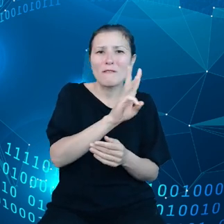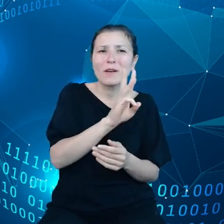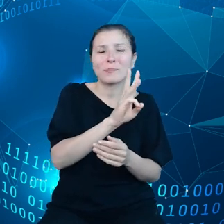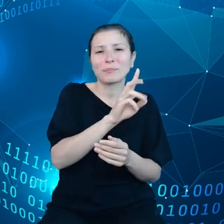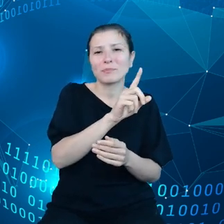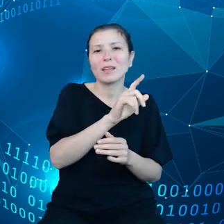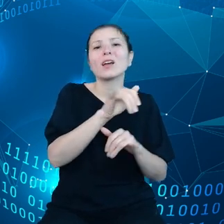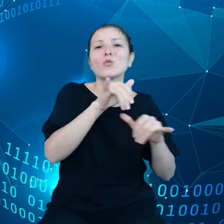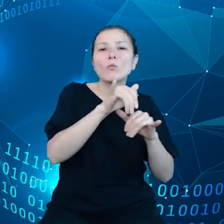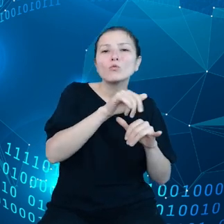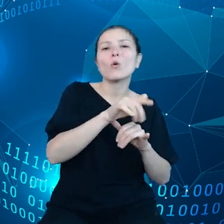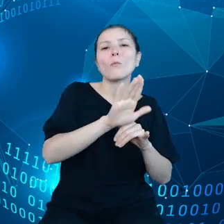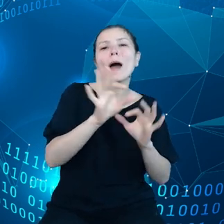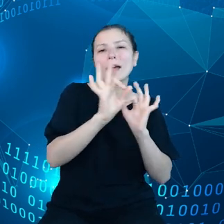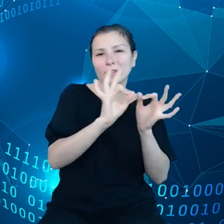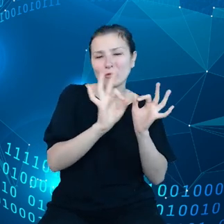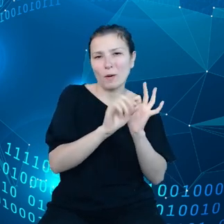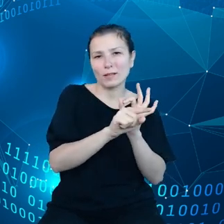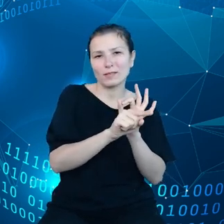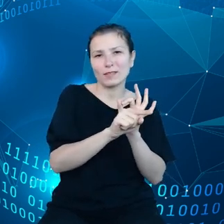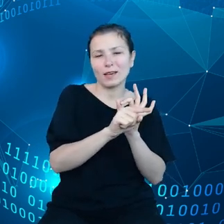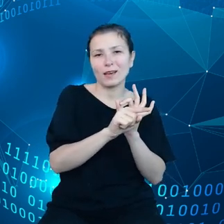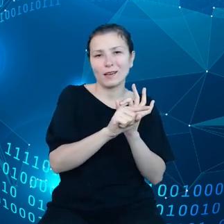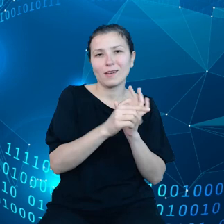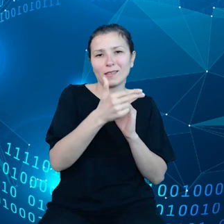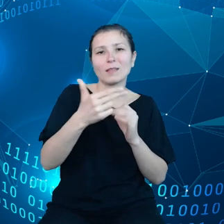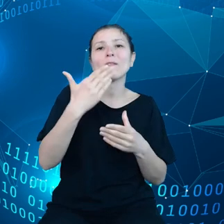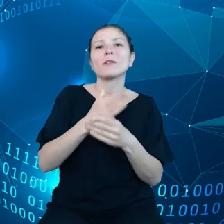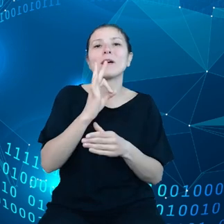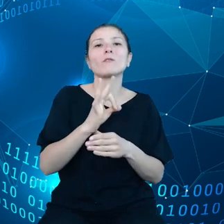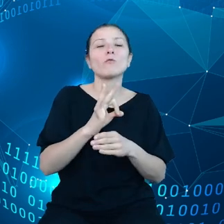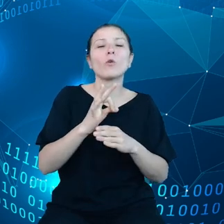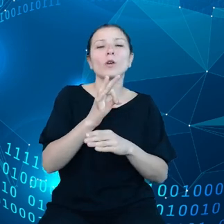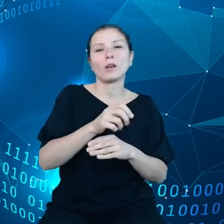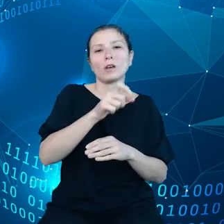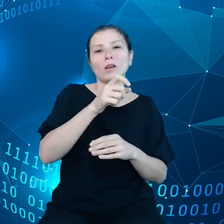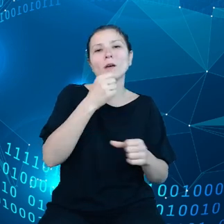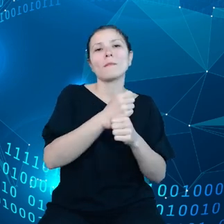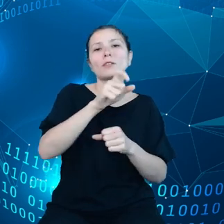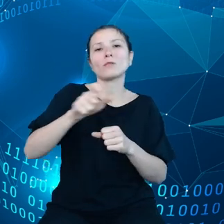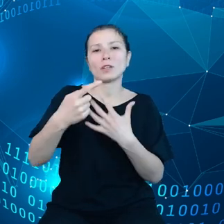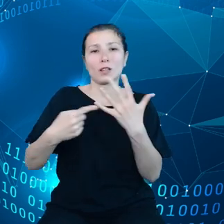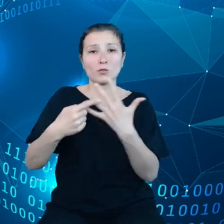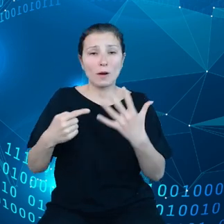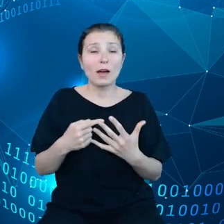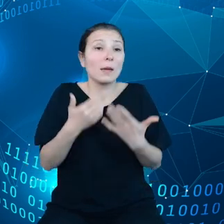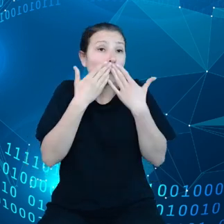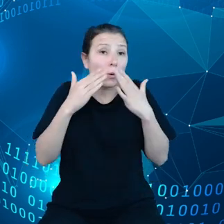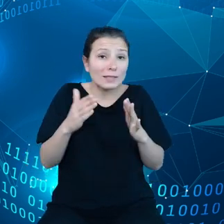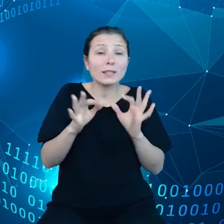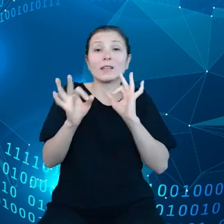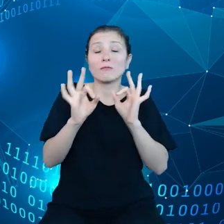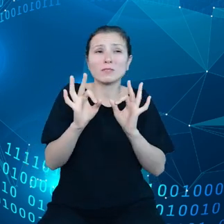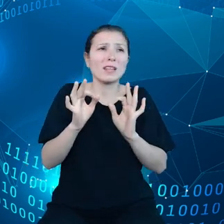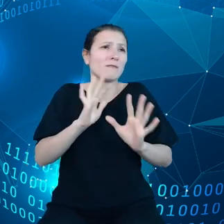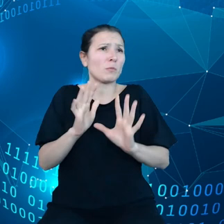pokazanie tej informacji nawet nie w sposób bardzo wyraźny, czyli to nie musi być